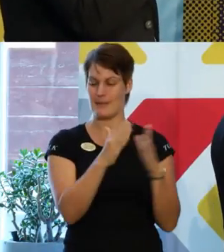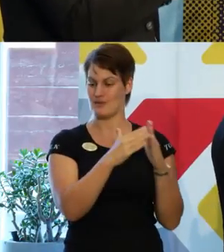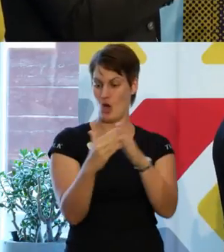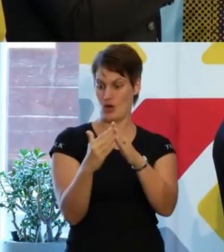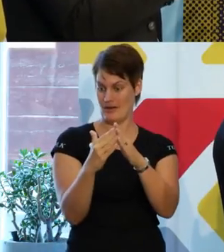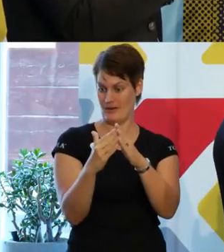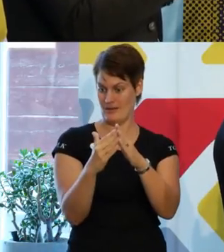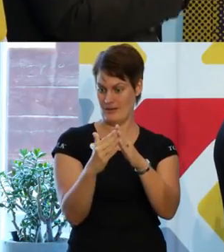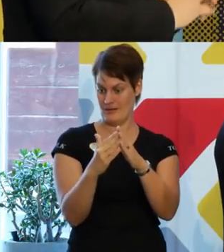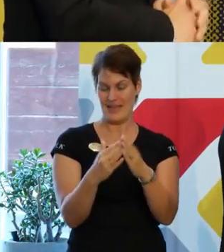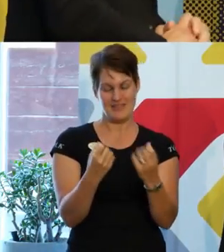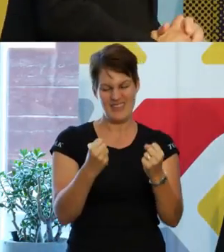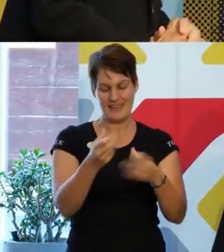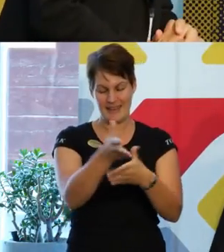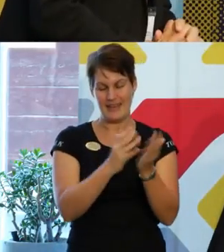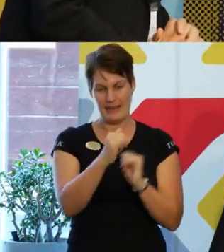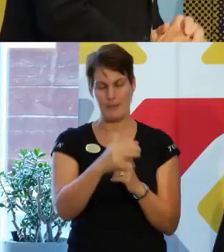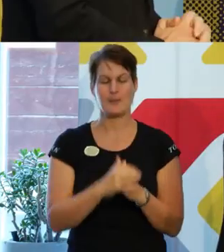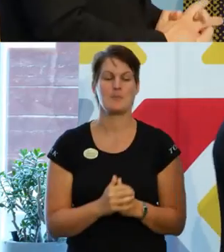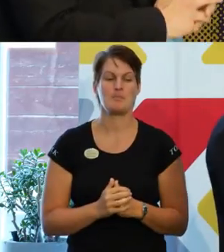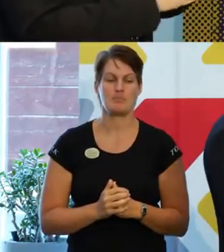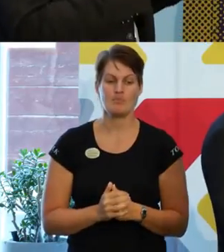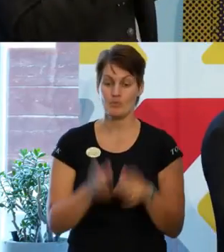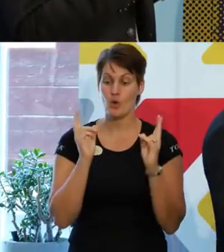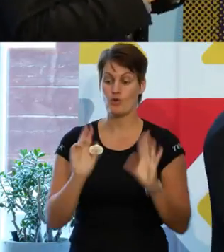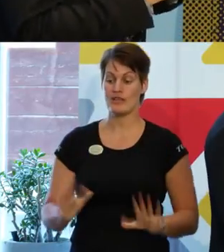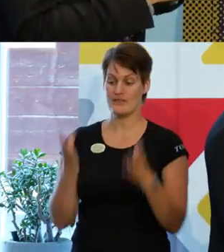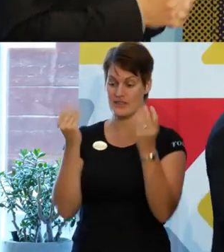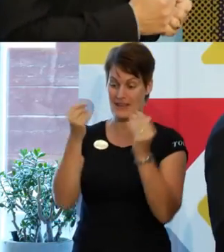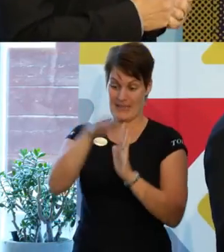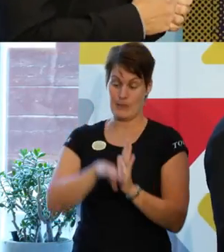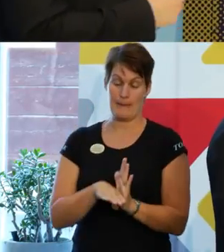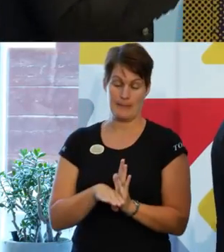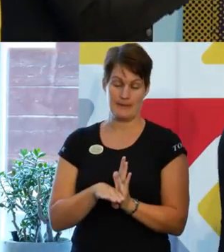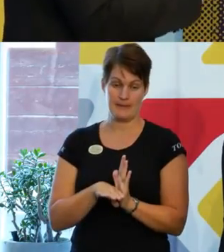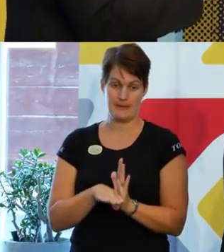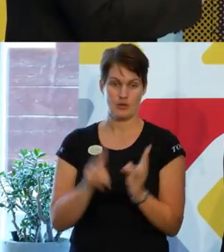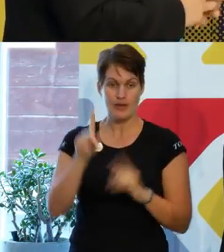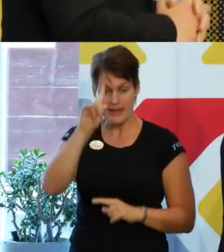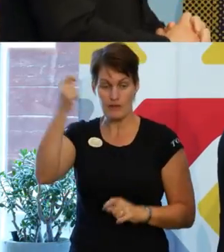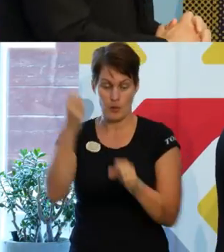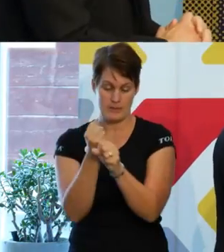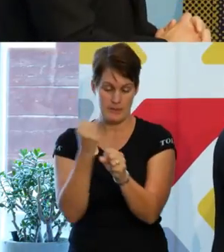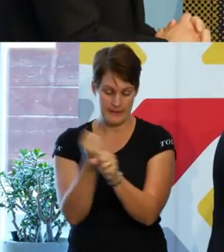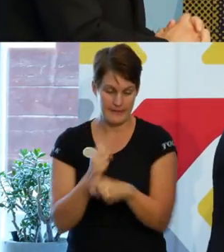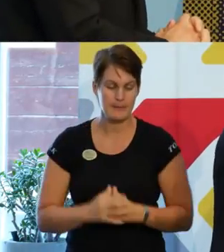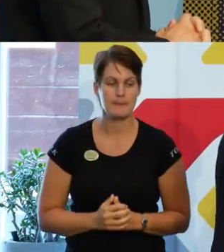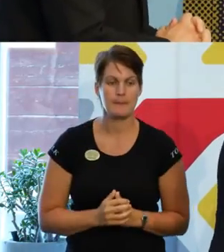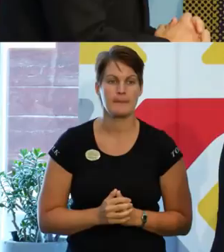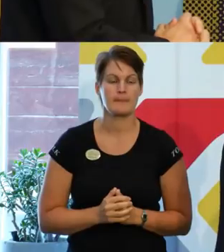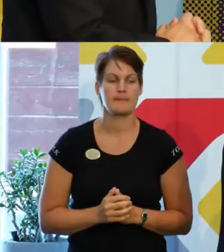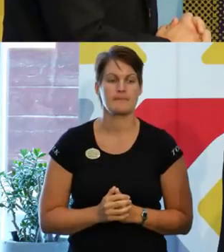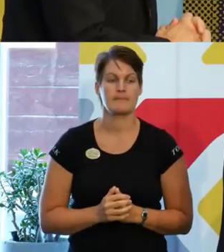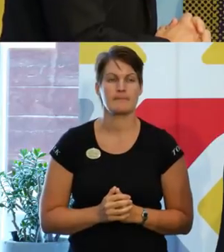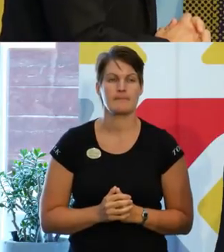bärande element och en viktig del. Och då även livskvalitetsprogrammet och innovationsarbetet. Och tittar vi då på